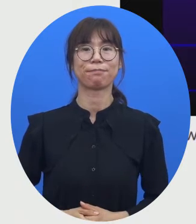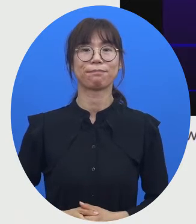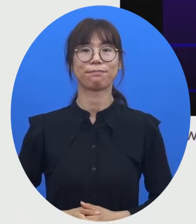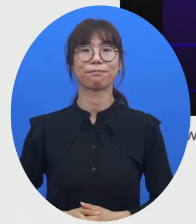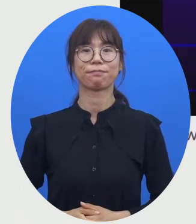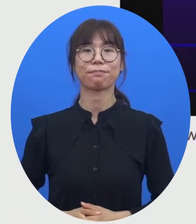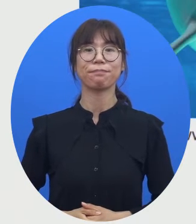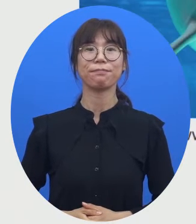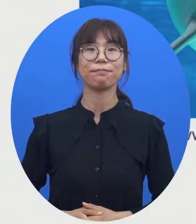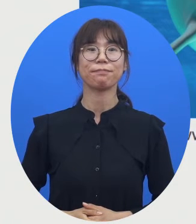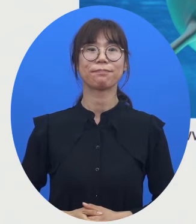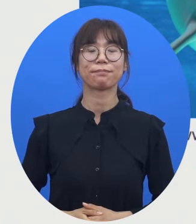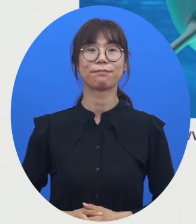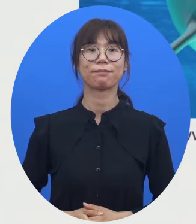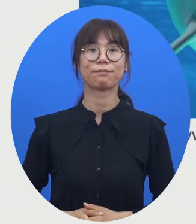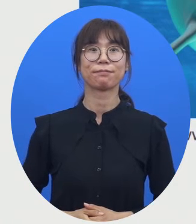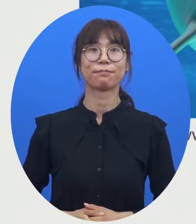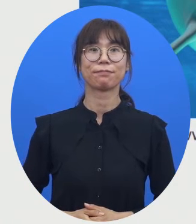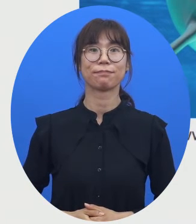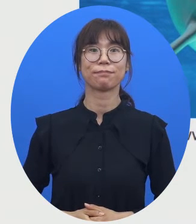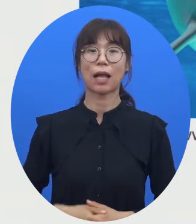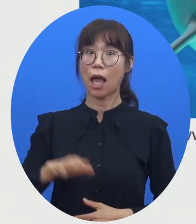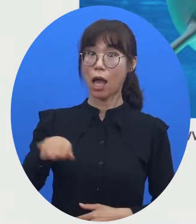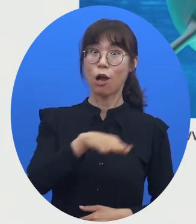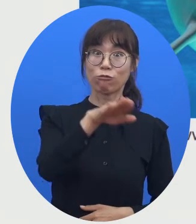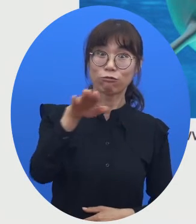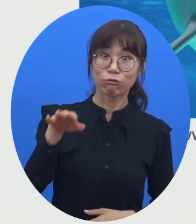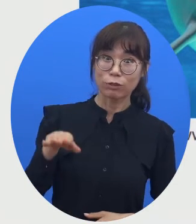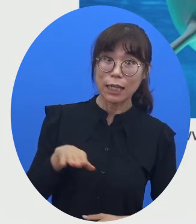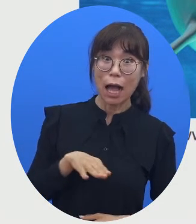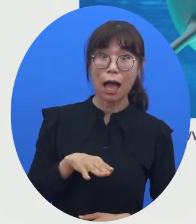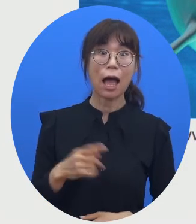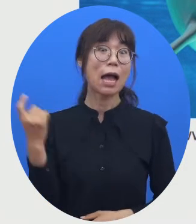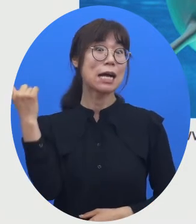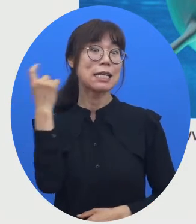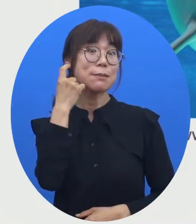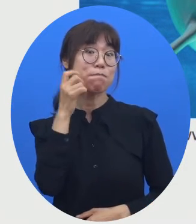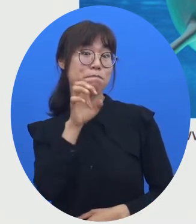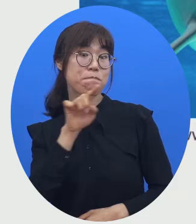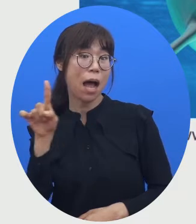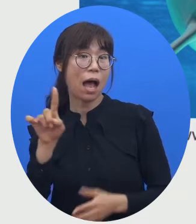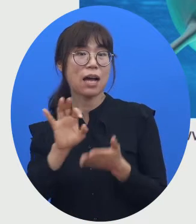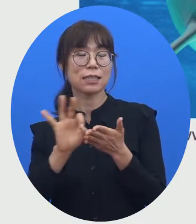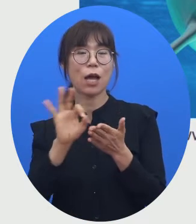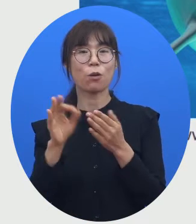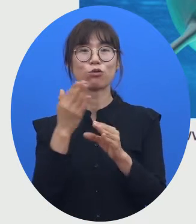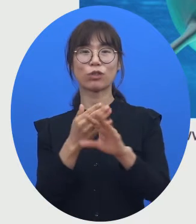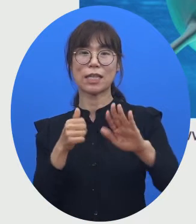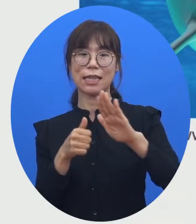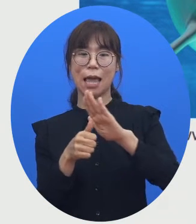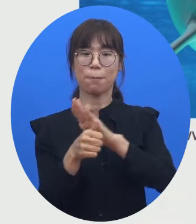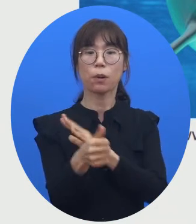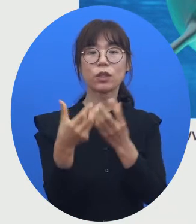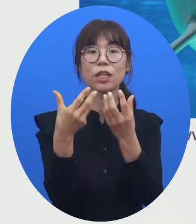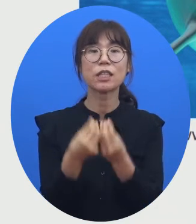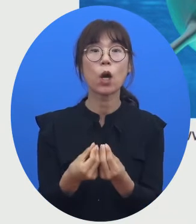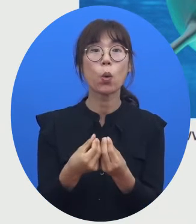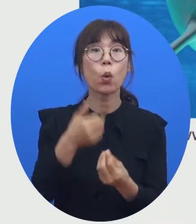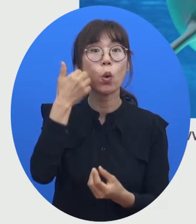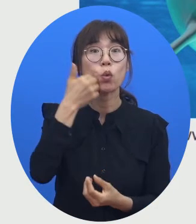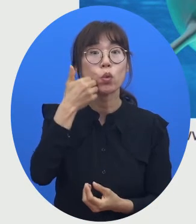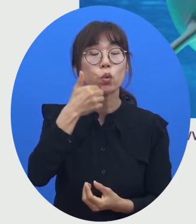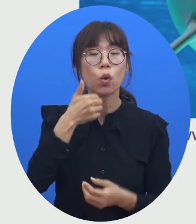있습니다. 우리가 음파를 이용하는 대표적인 예로서는